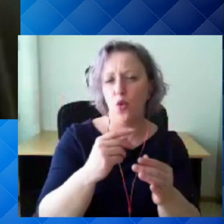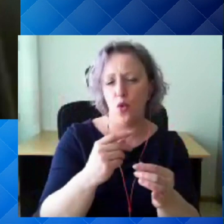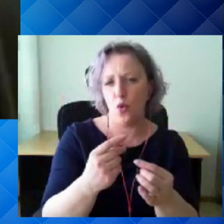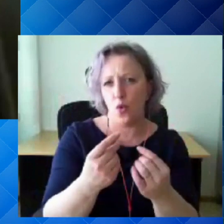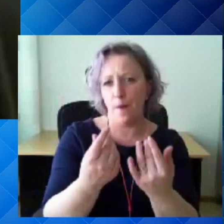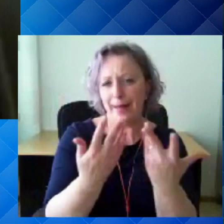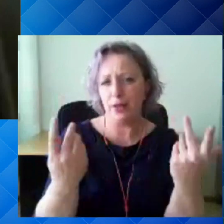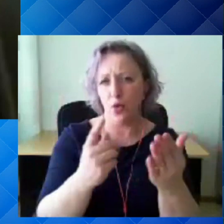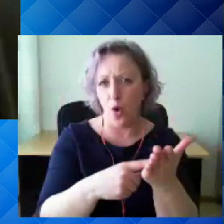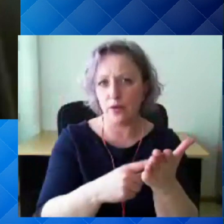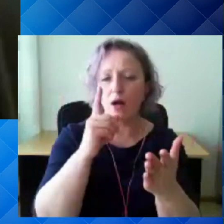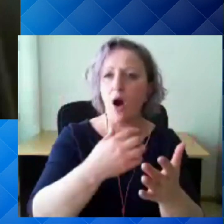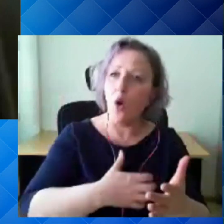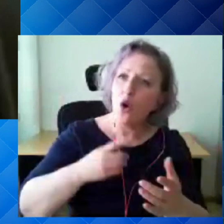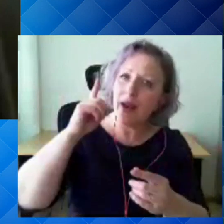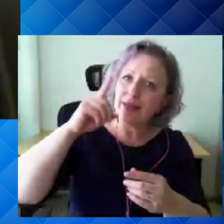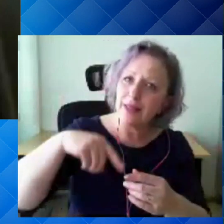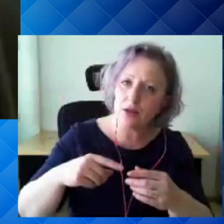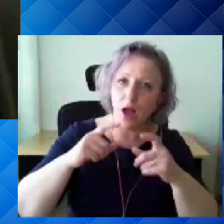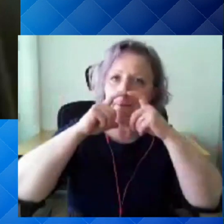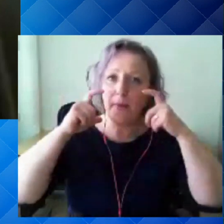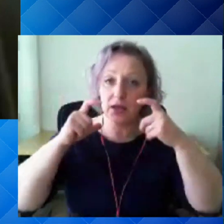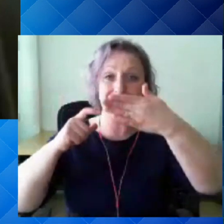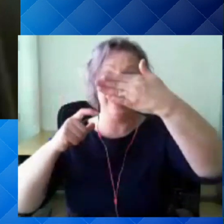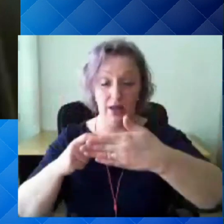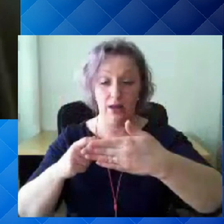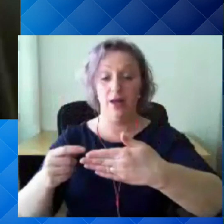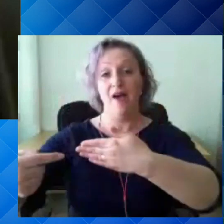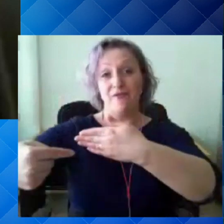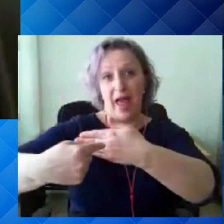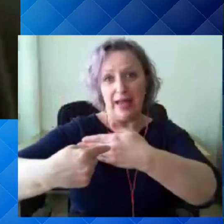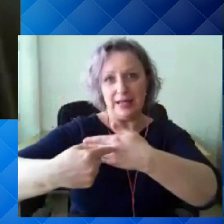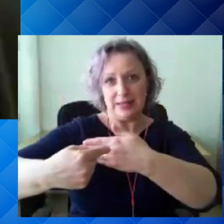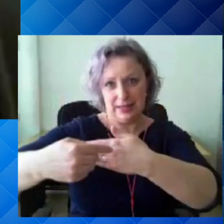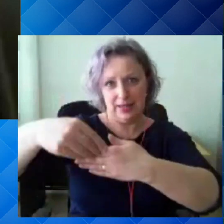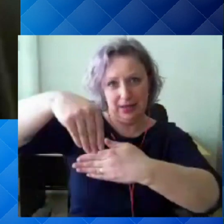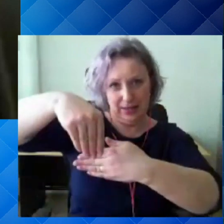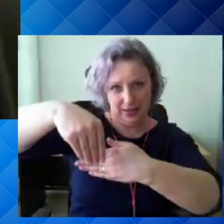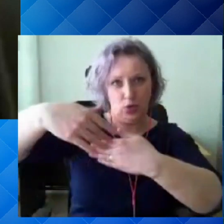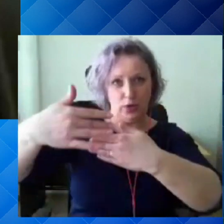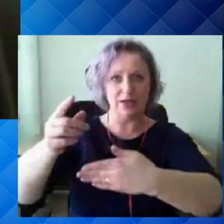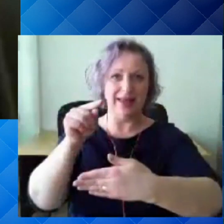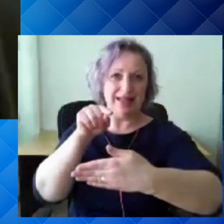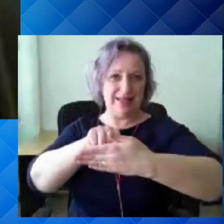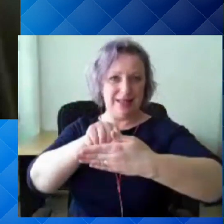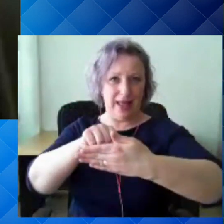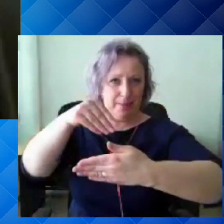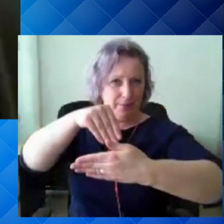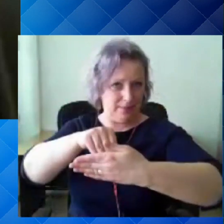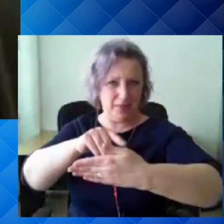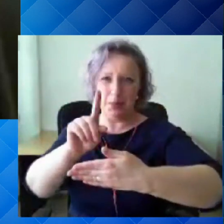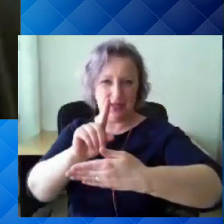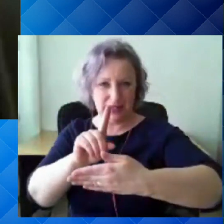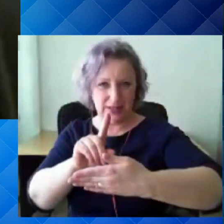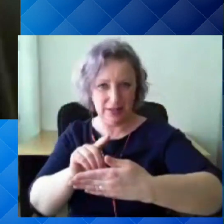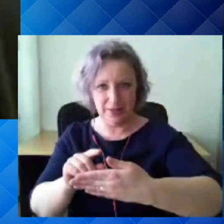et mis see vahe on, see välispind on nii-öelda seda vedeliku tõrjupind, et kui keegi aevastab, et siis ta ei